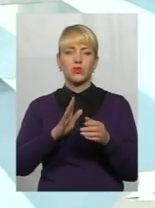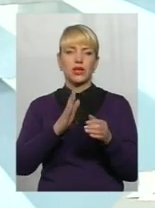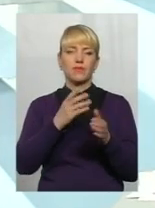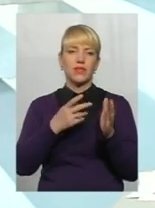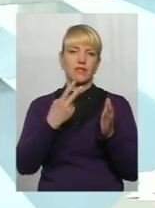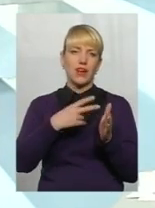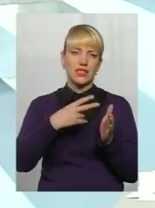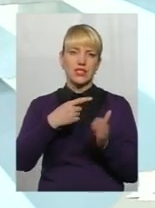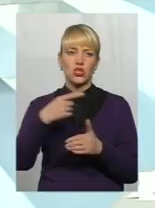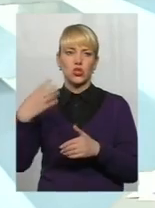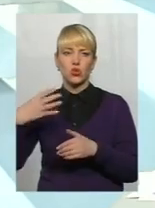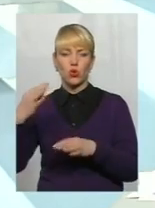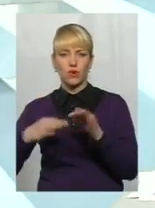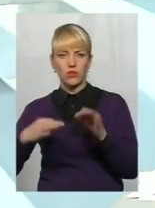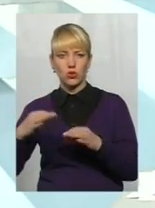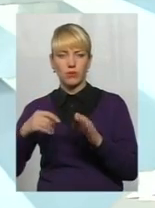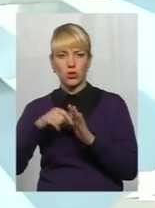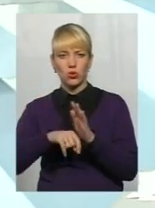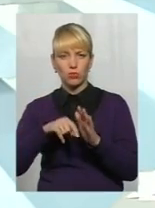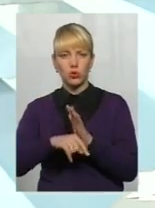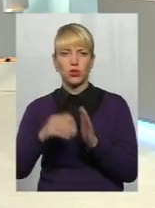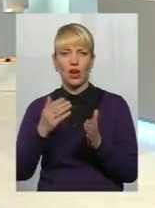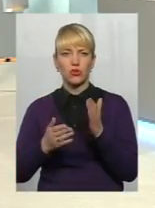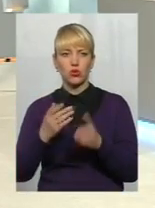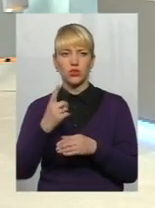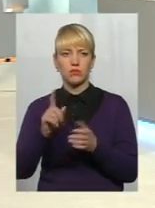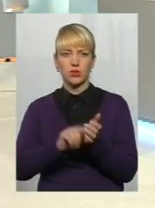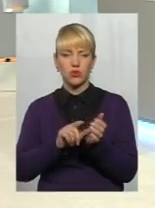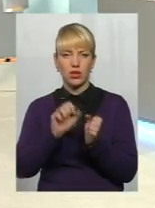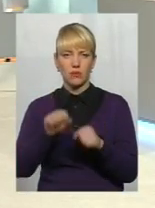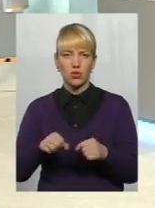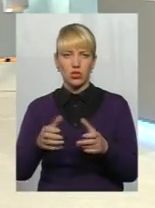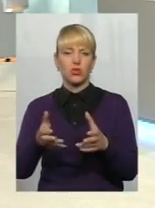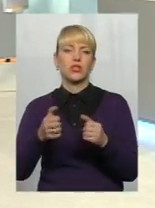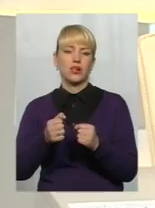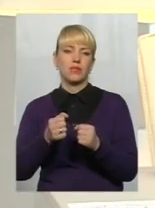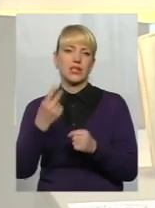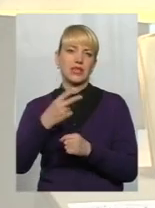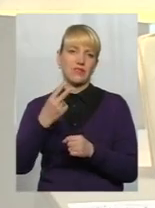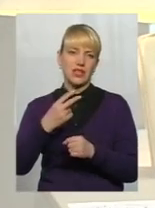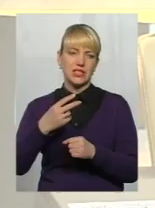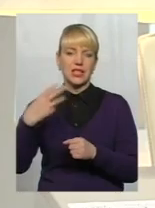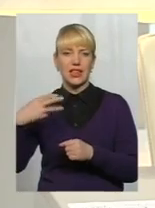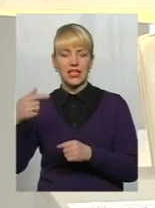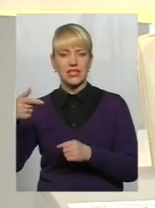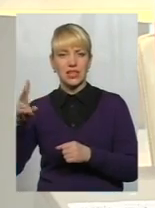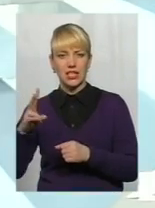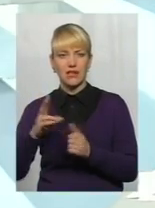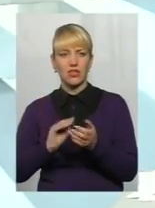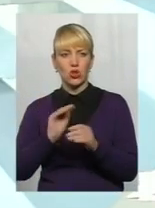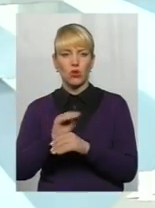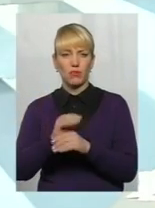40%. Тобто, якщо... Один пенсіонер може отримати, знову вже так само, 20-30 гривень доплати, так?